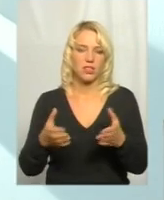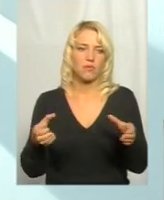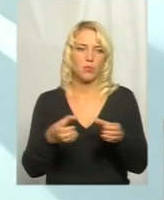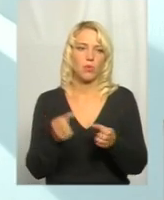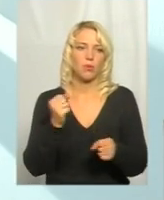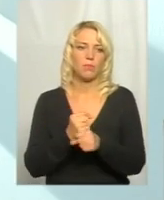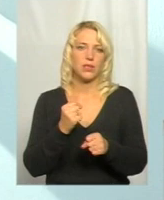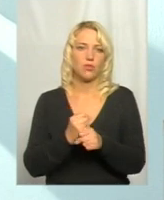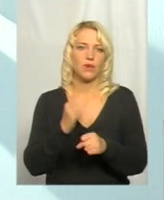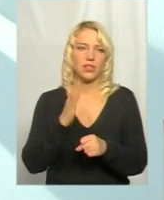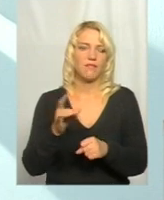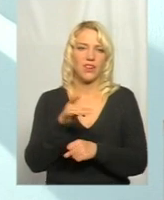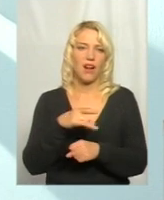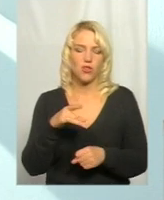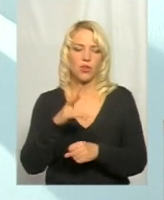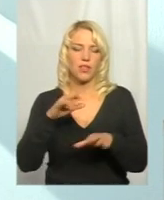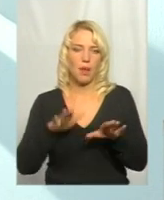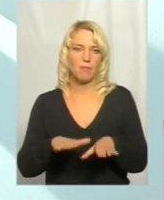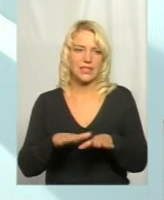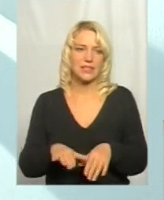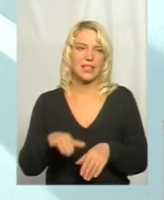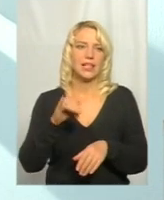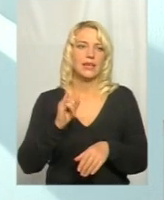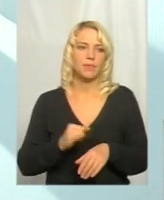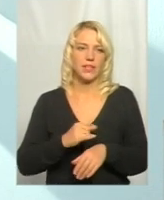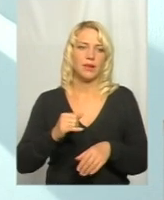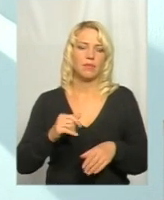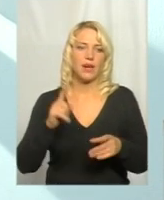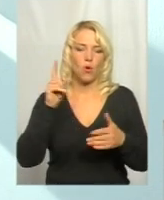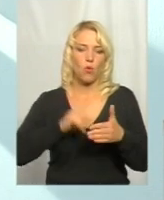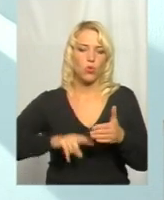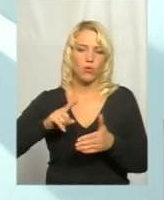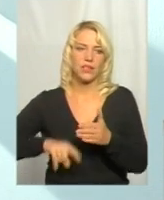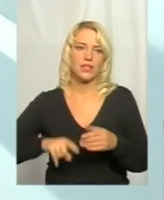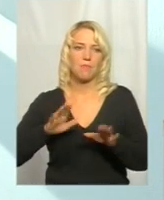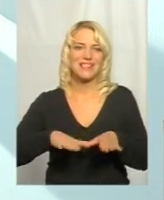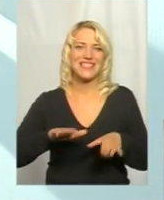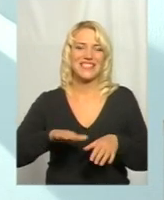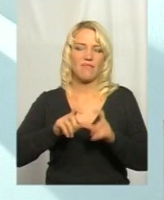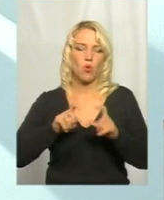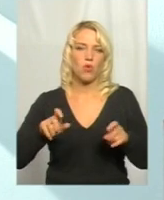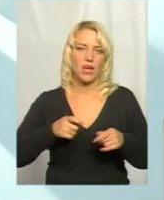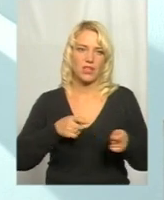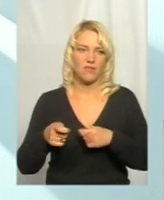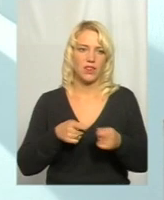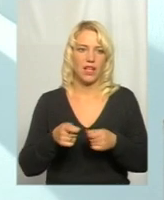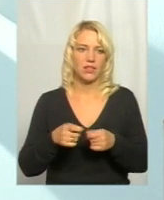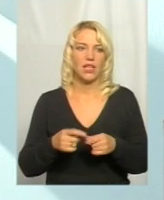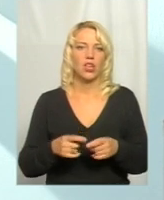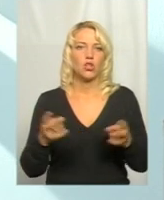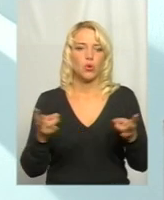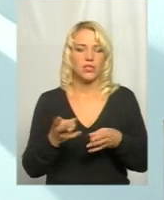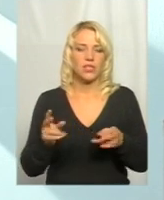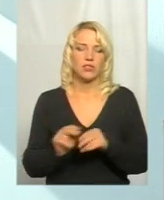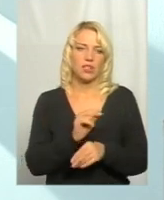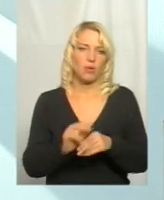працювати в районі, на місці і переконувати все ж таки місцеві органу влади доцільності